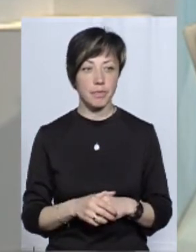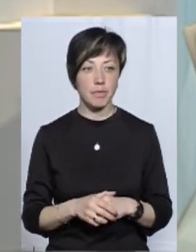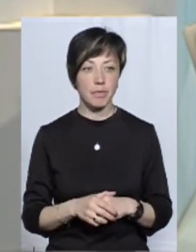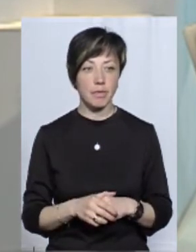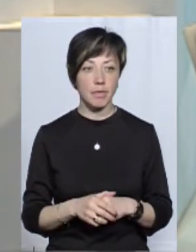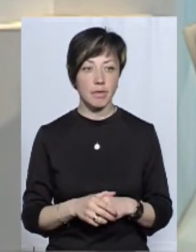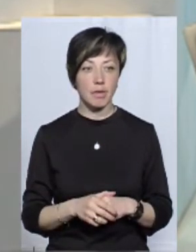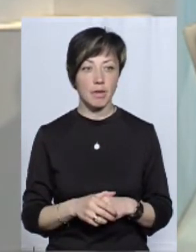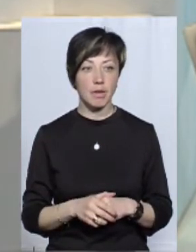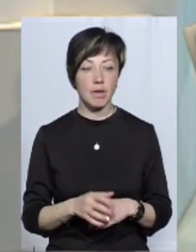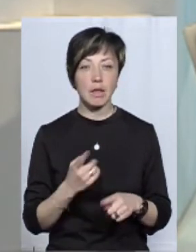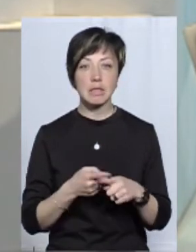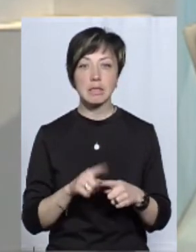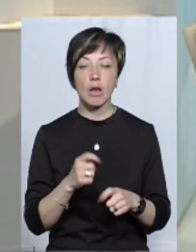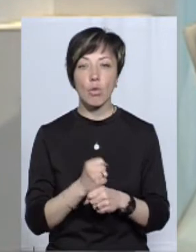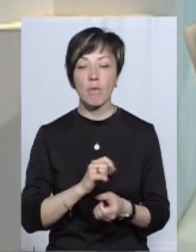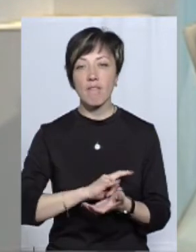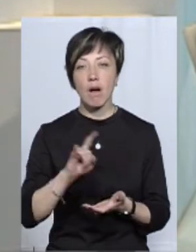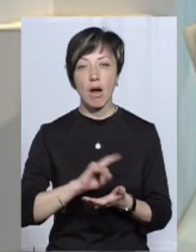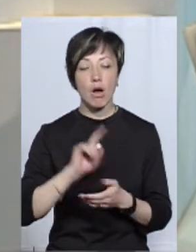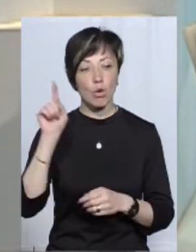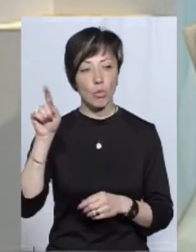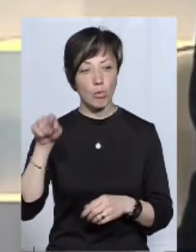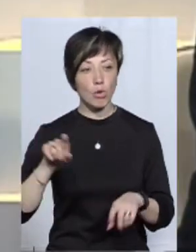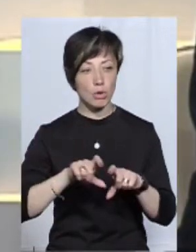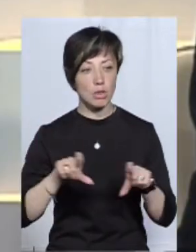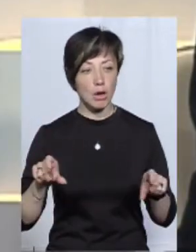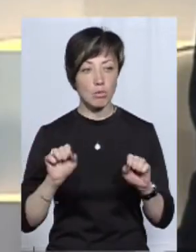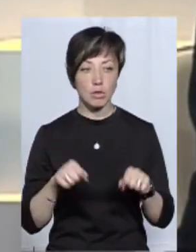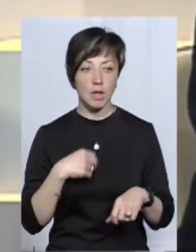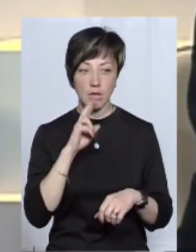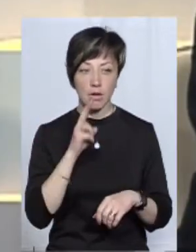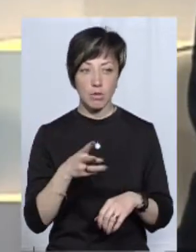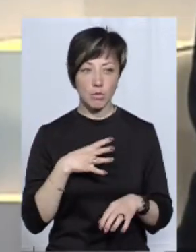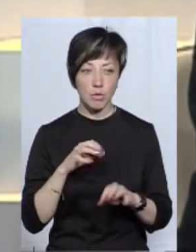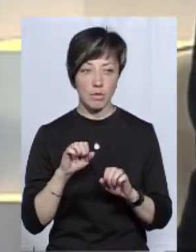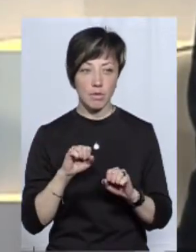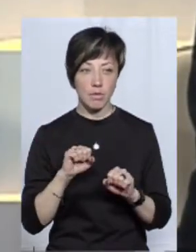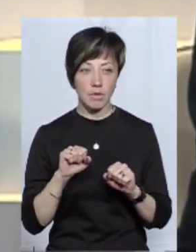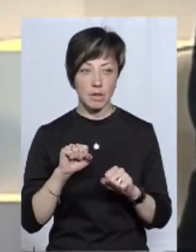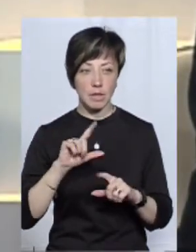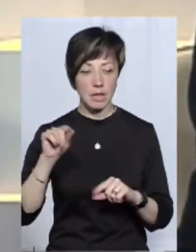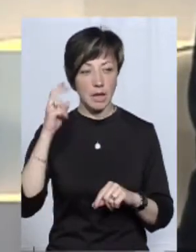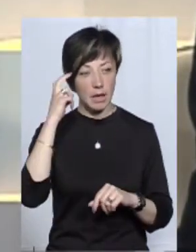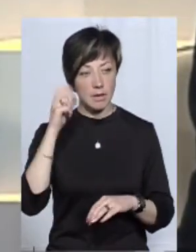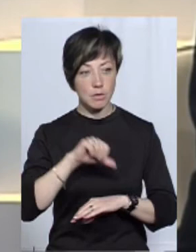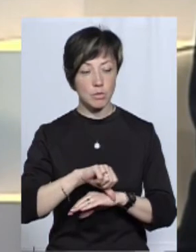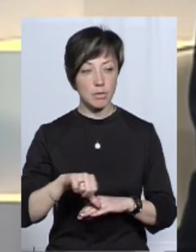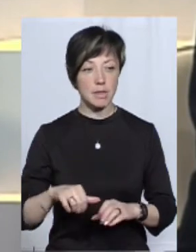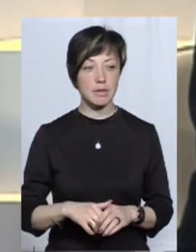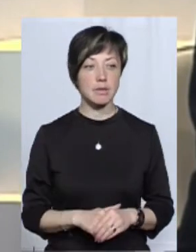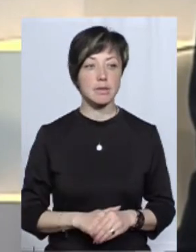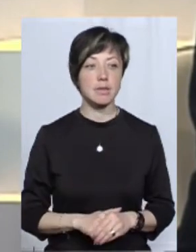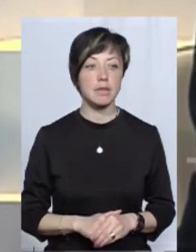це, як правило, робиться в аеропортах. Можливо, справа в тому, що я два роки був відряджений на київську митницю, якраз,